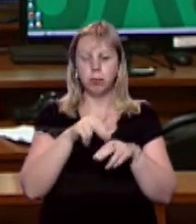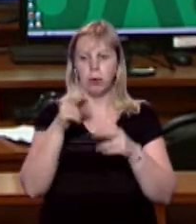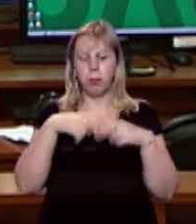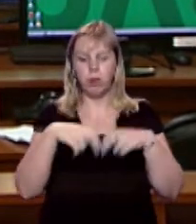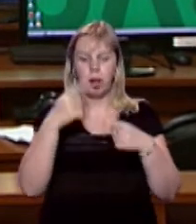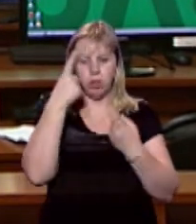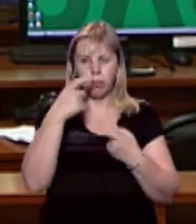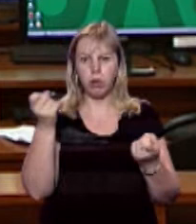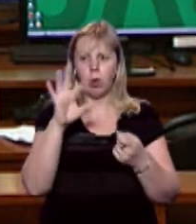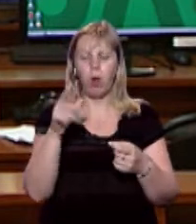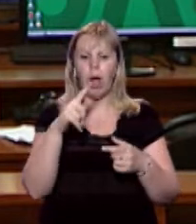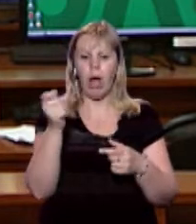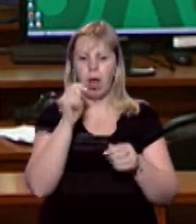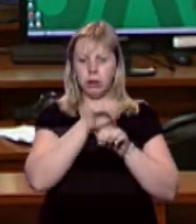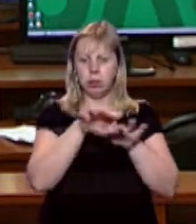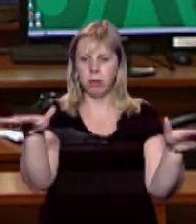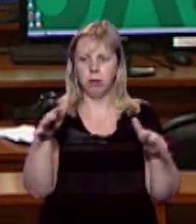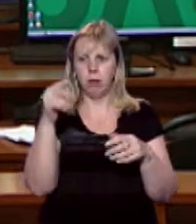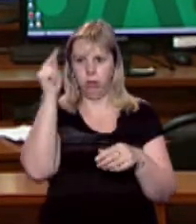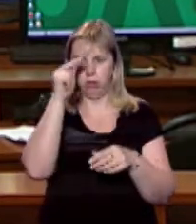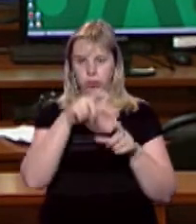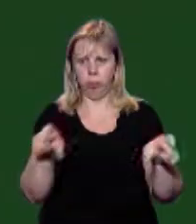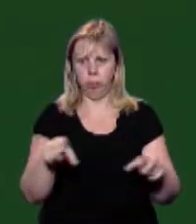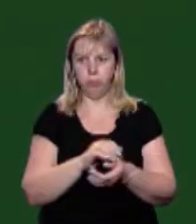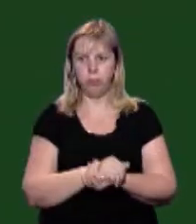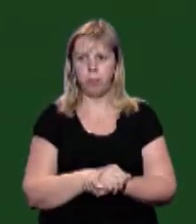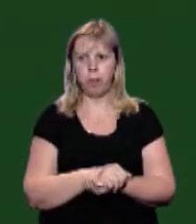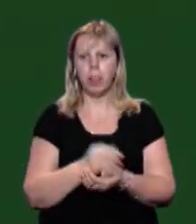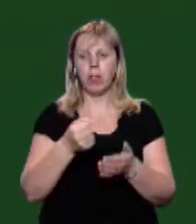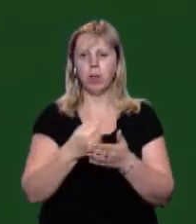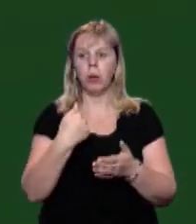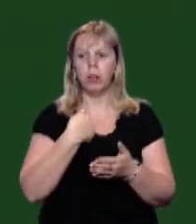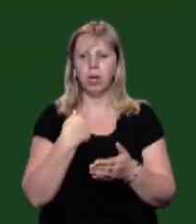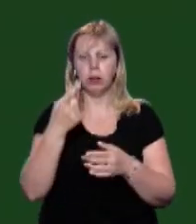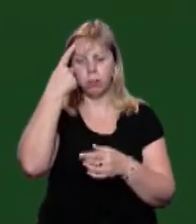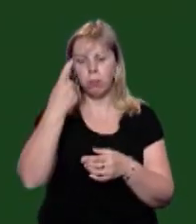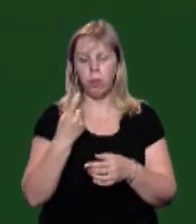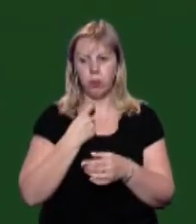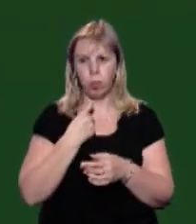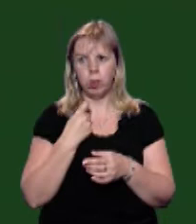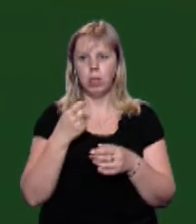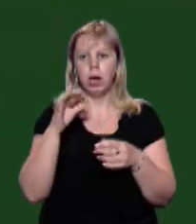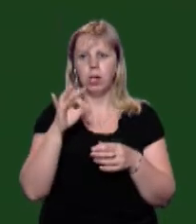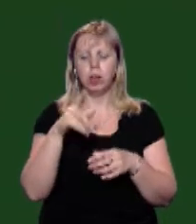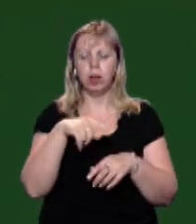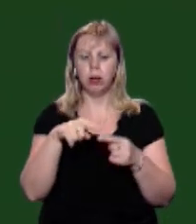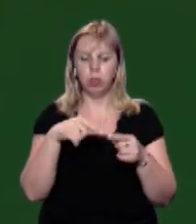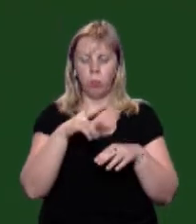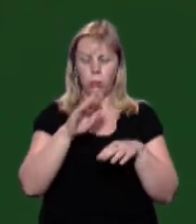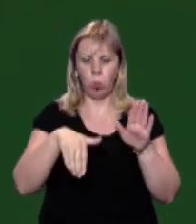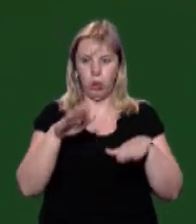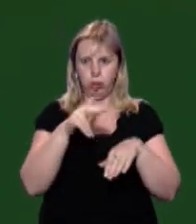інформацію про розпилення газу в навчальному закладі. До нас надійшло повідомлення до чергової частини